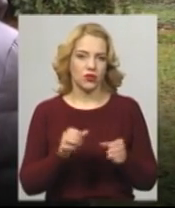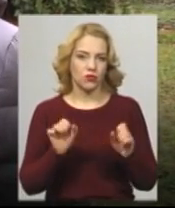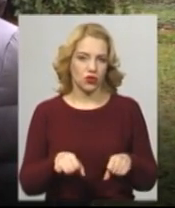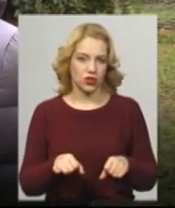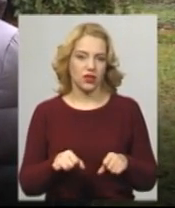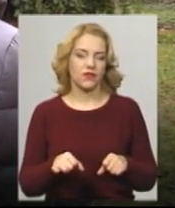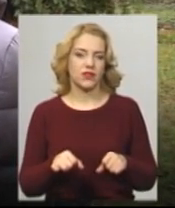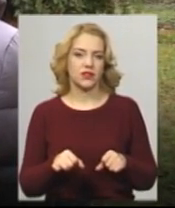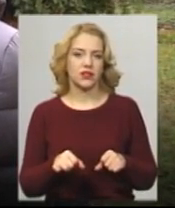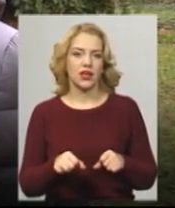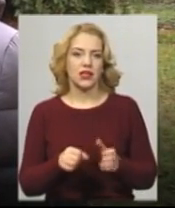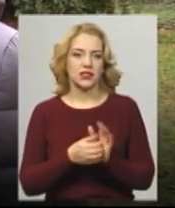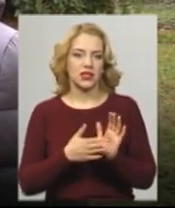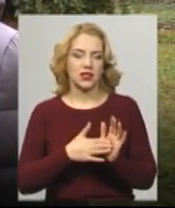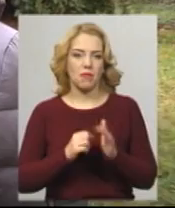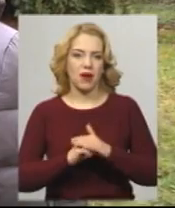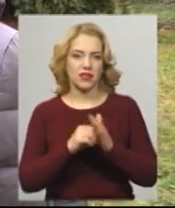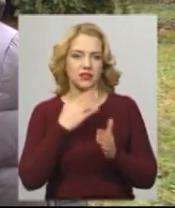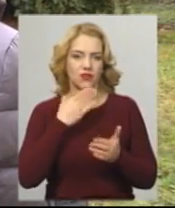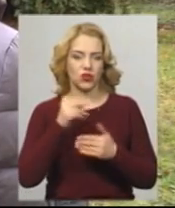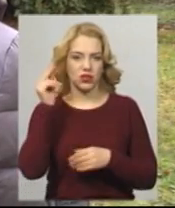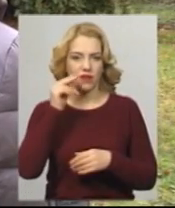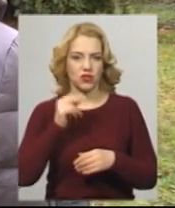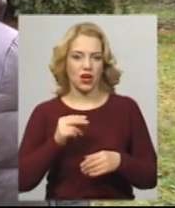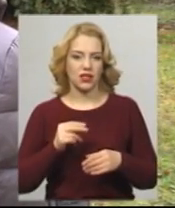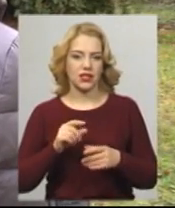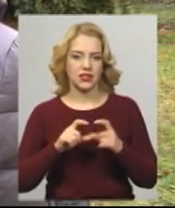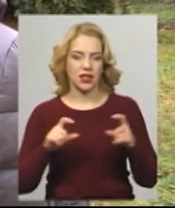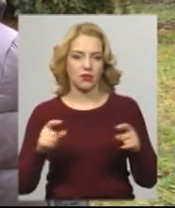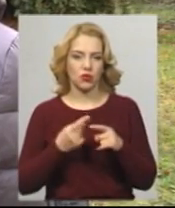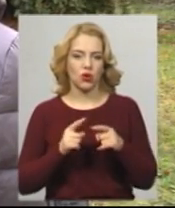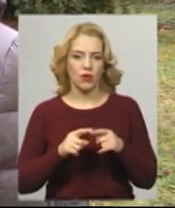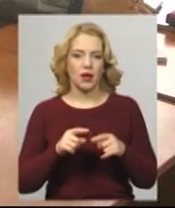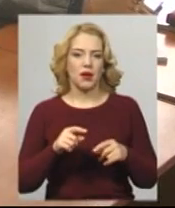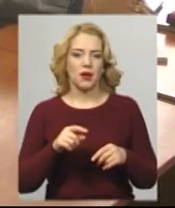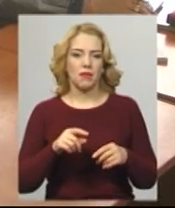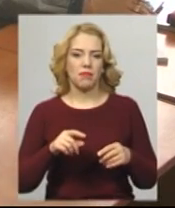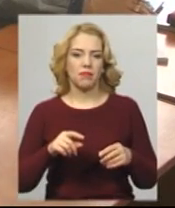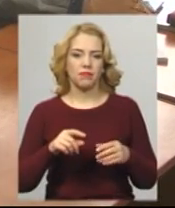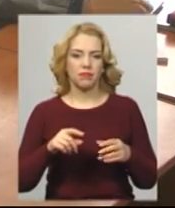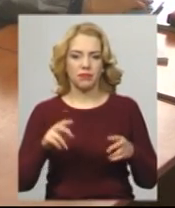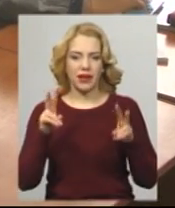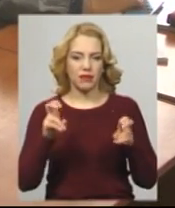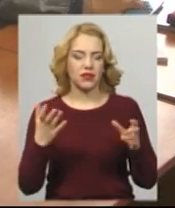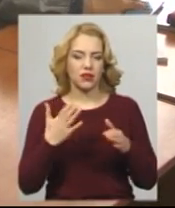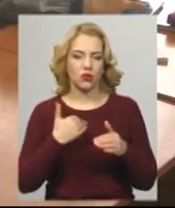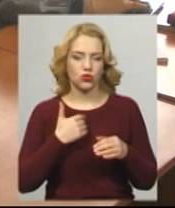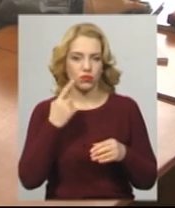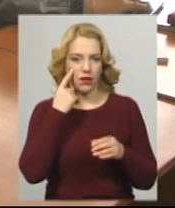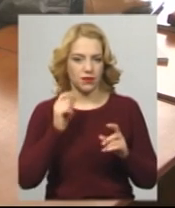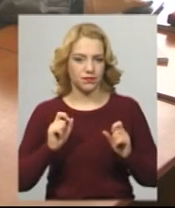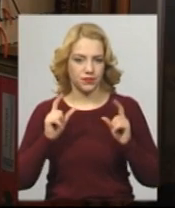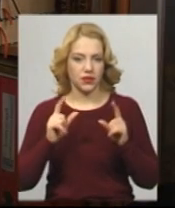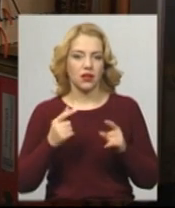закладів тільки по тому предмету, по якому вони хочуть підняти свій результат. Валентина Парандій каже, нововведення